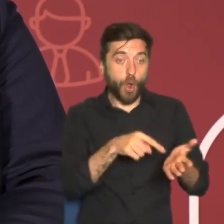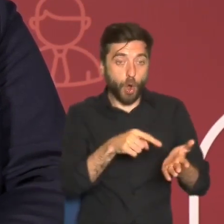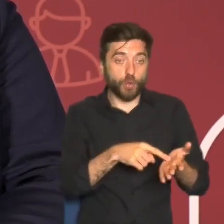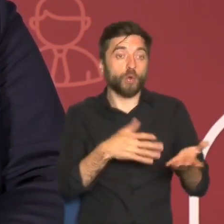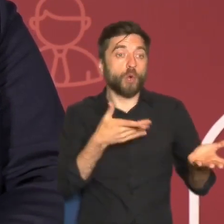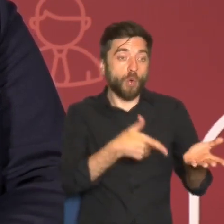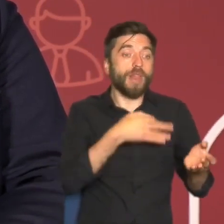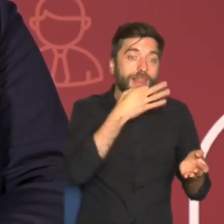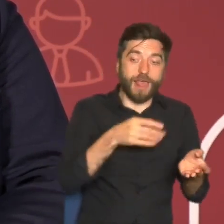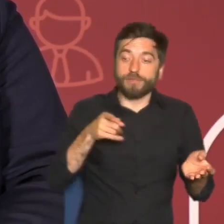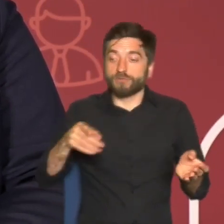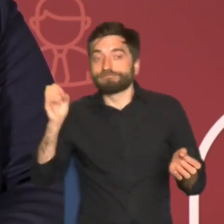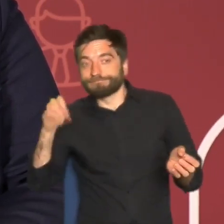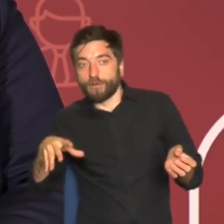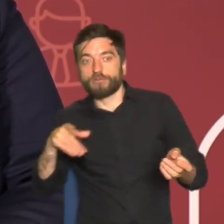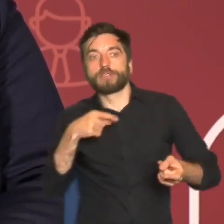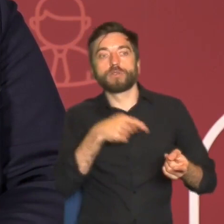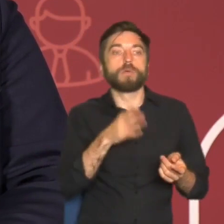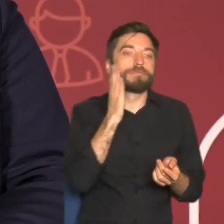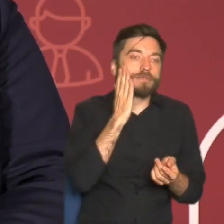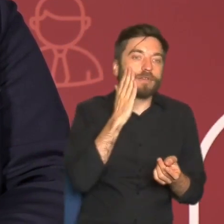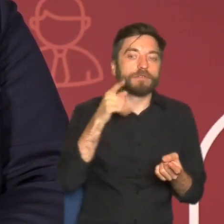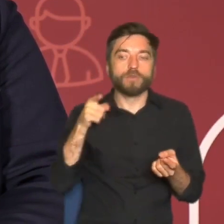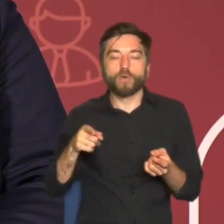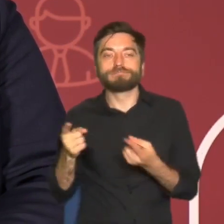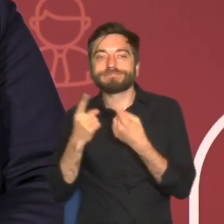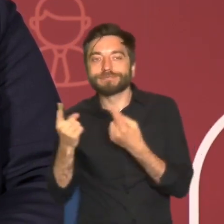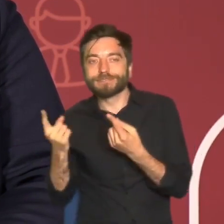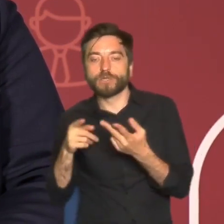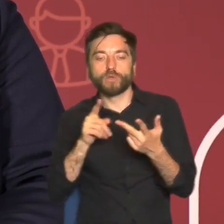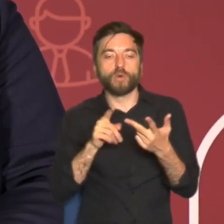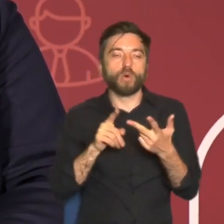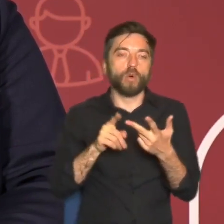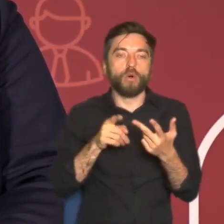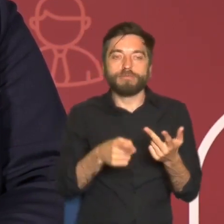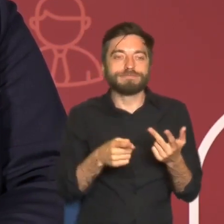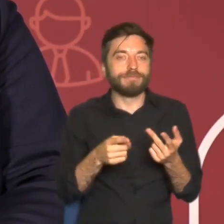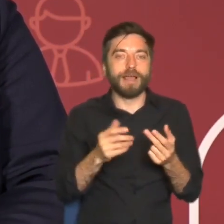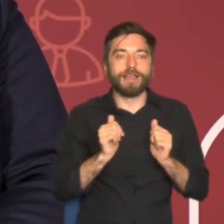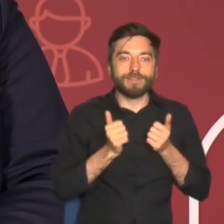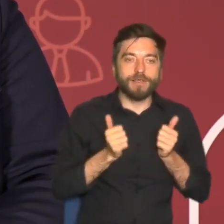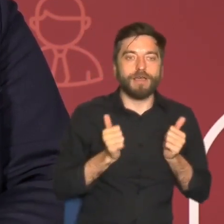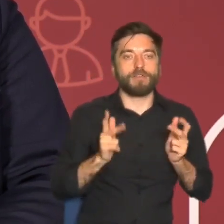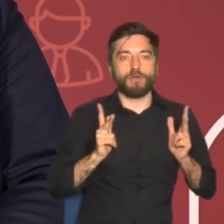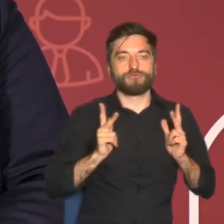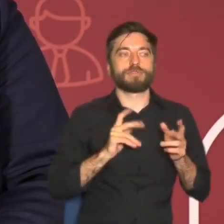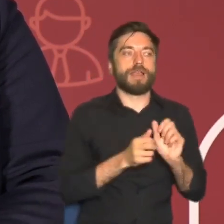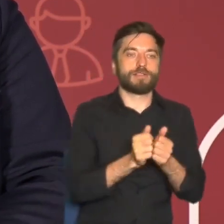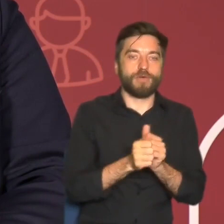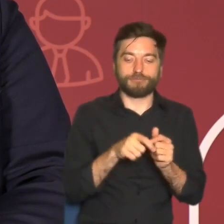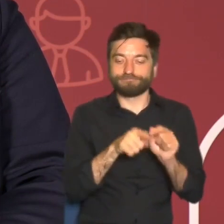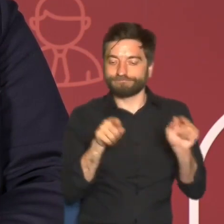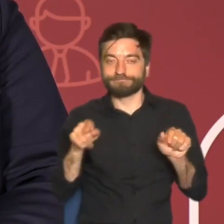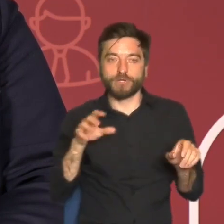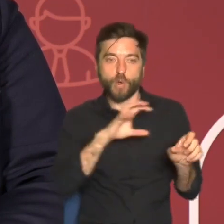bardziej do funkcji mieszkaniowej innych do funkcji rekreacyjnych innych funkcji przemysłowych oczywiście też z